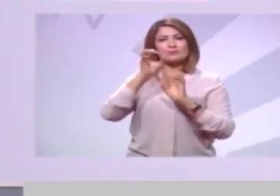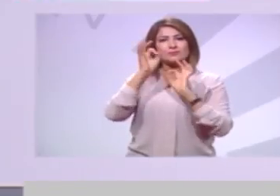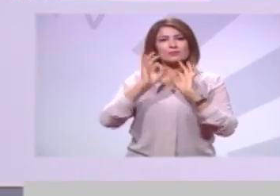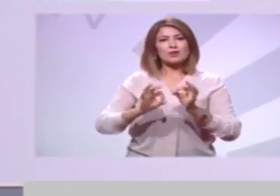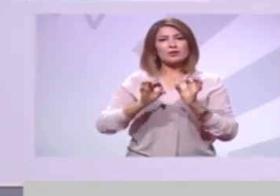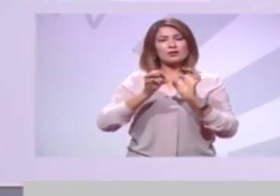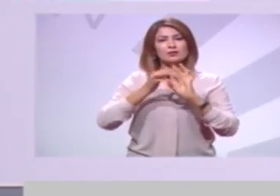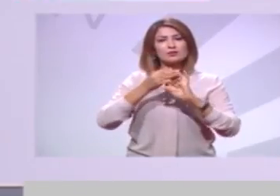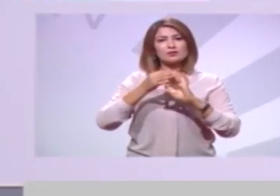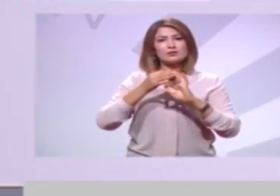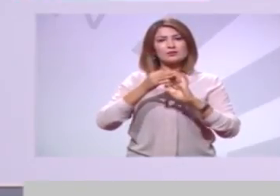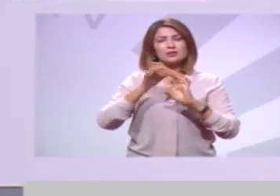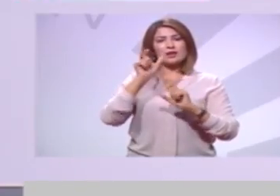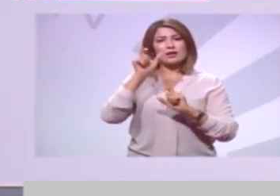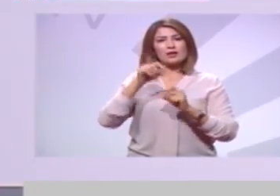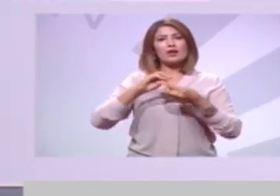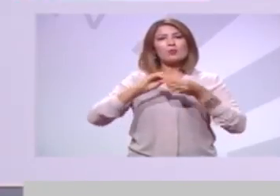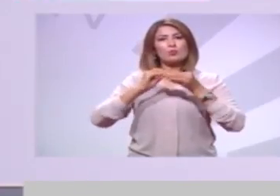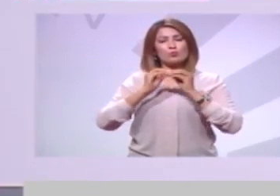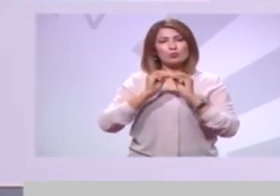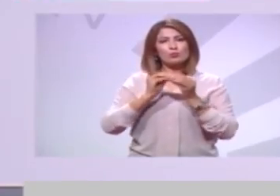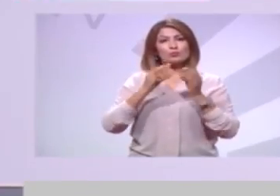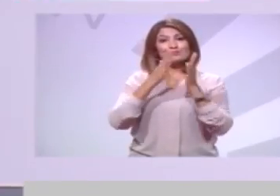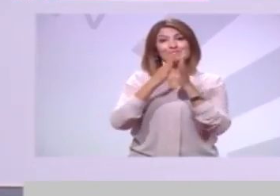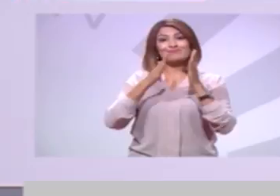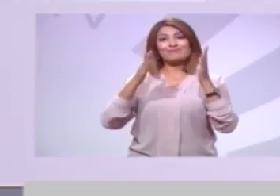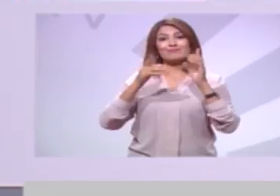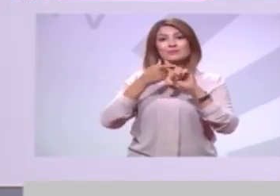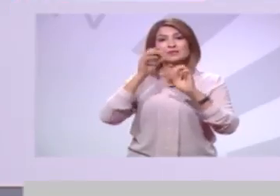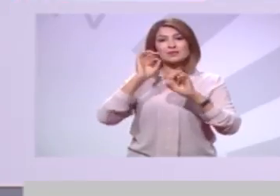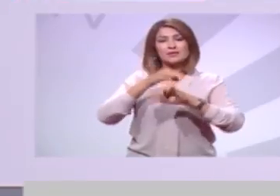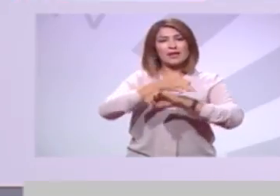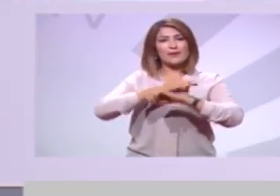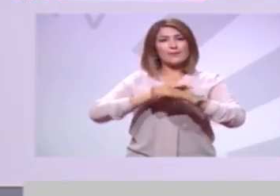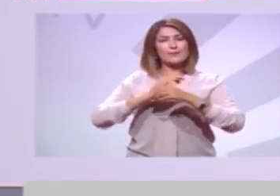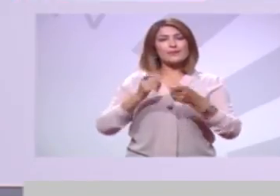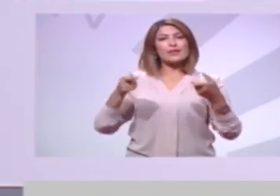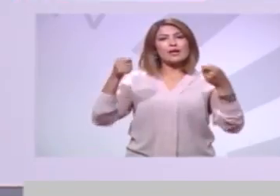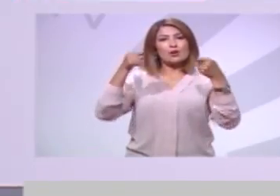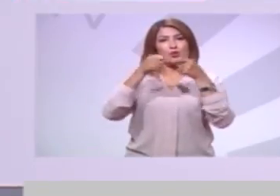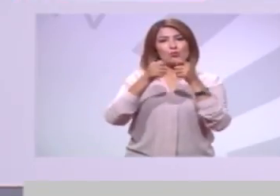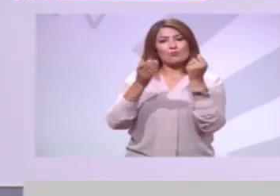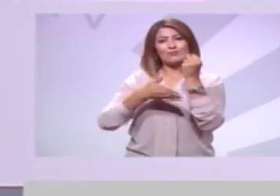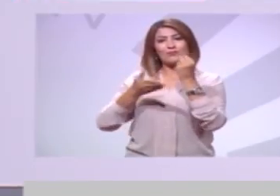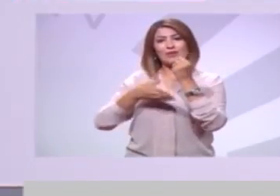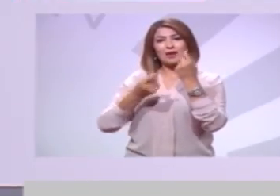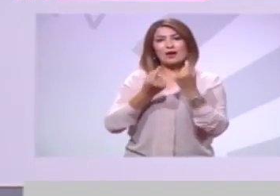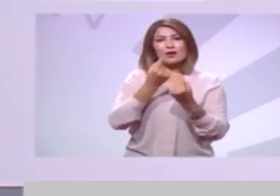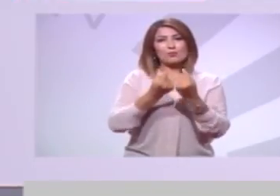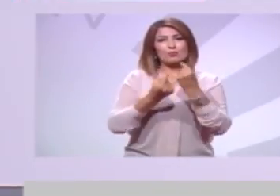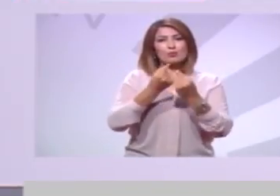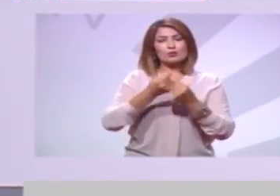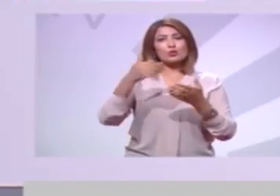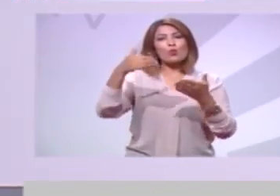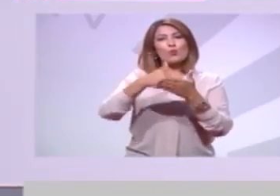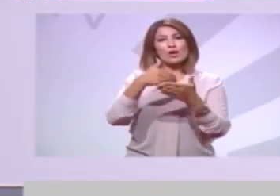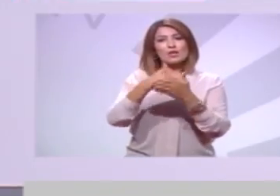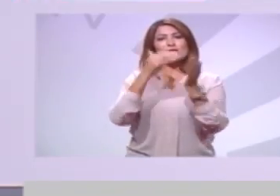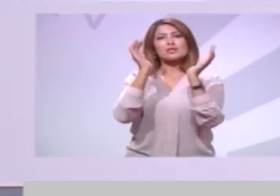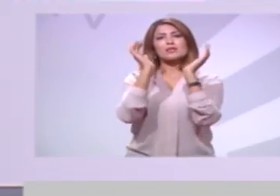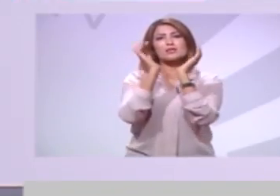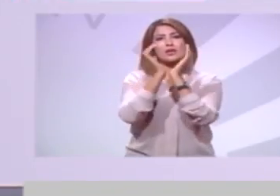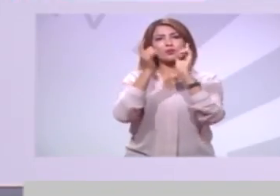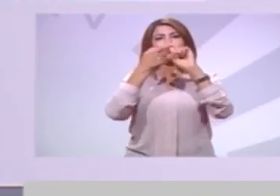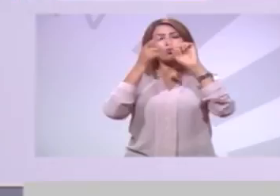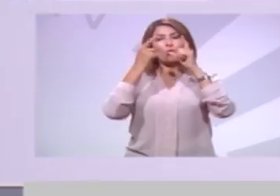من مشاكل كذلك في ميدان في ميدان الفلاحة وميدان الاقتصادي والاجتماعي